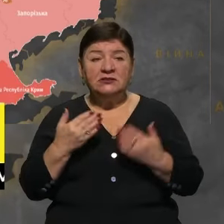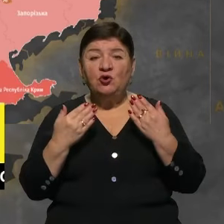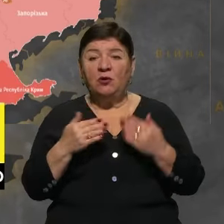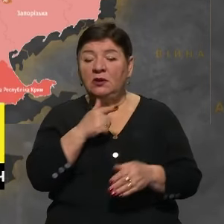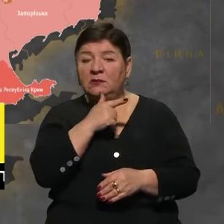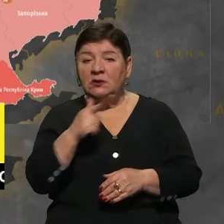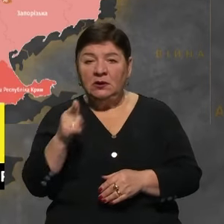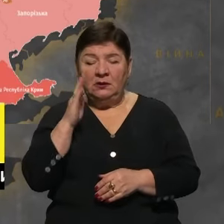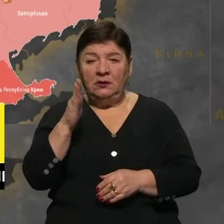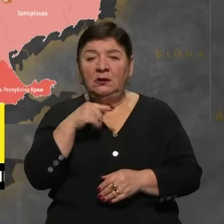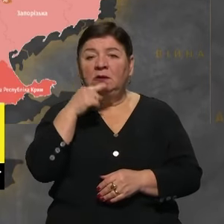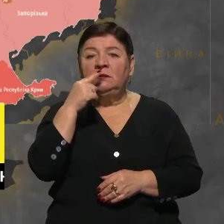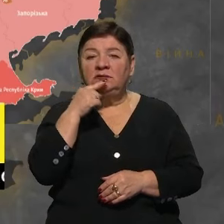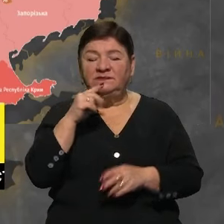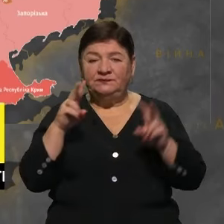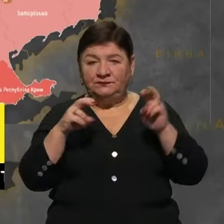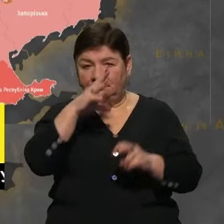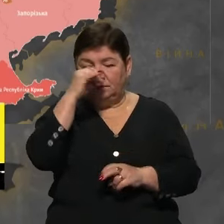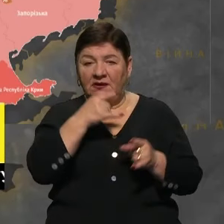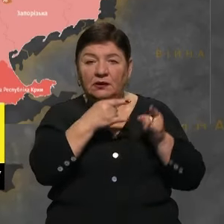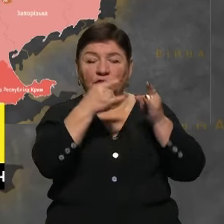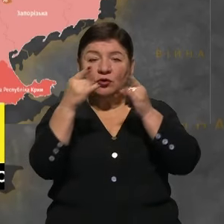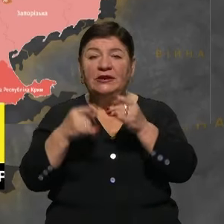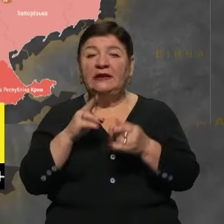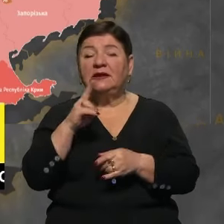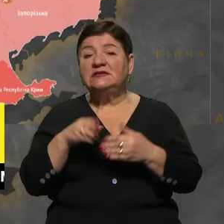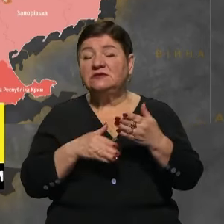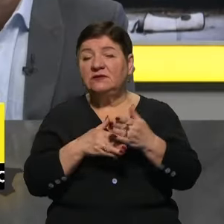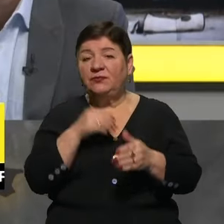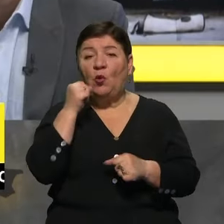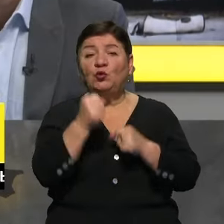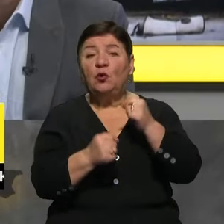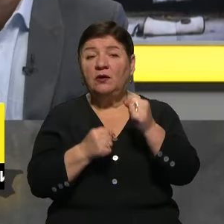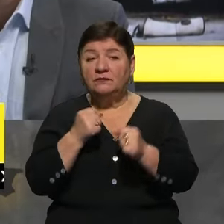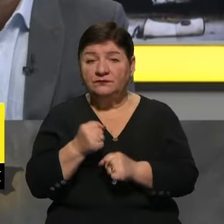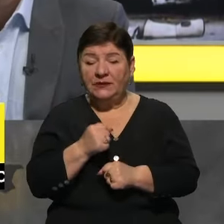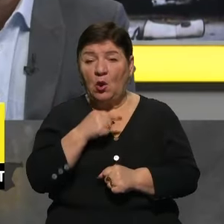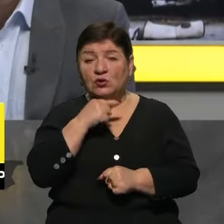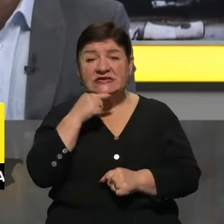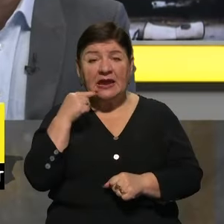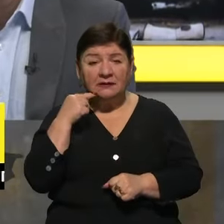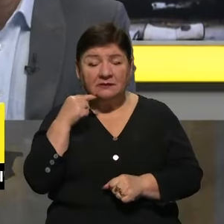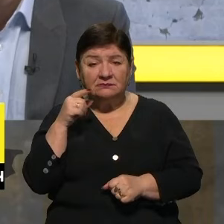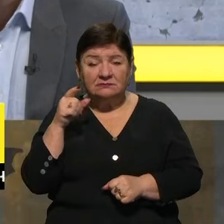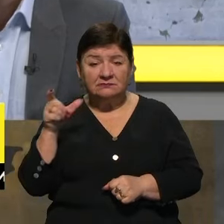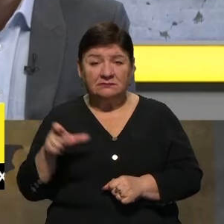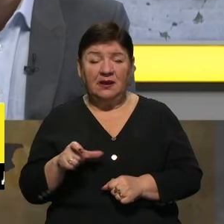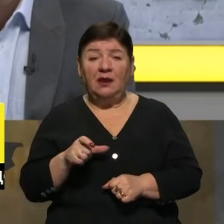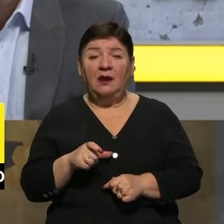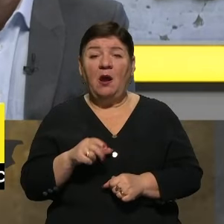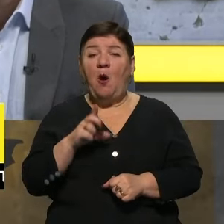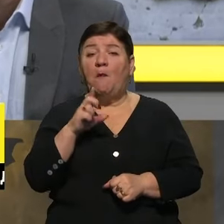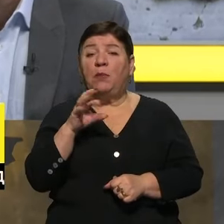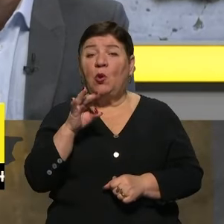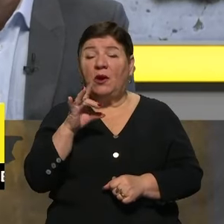впродовж ефіру ми будемо обговорювати тему нічних дронів, які застосовують, ударних дронів, які застосовують росіяни. Блогер